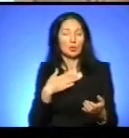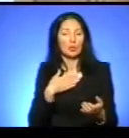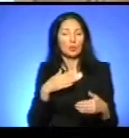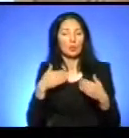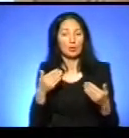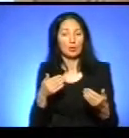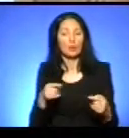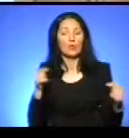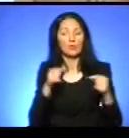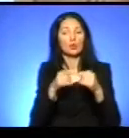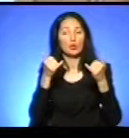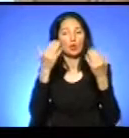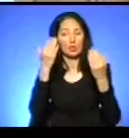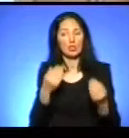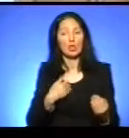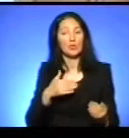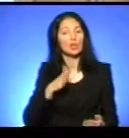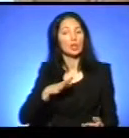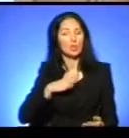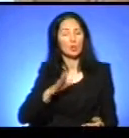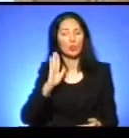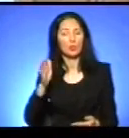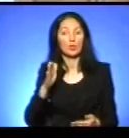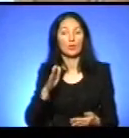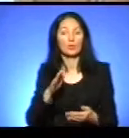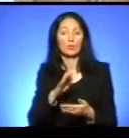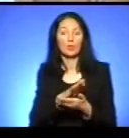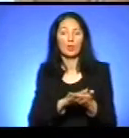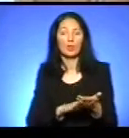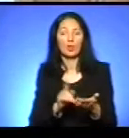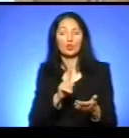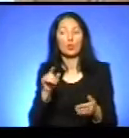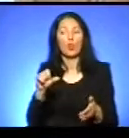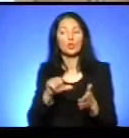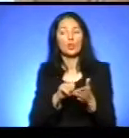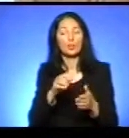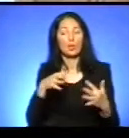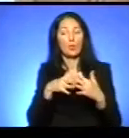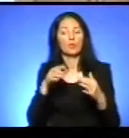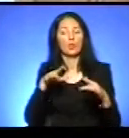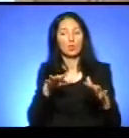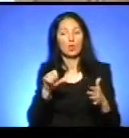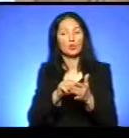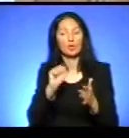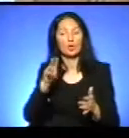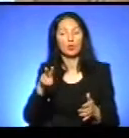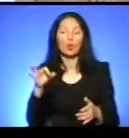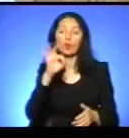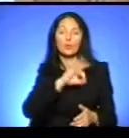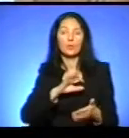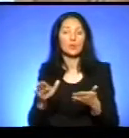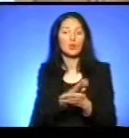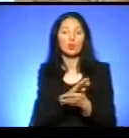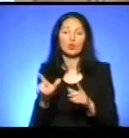Відповідно, на сьогоднішній ми надіємось, і ми будемо далі це вимагати, щоб учасник бойових дій або учасник АТО користувався безкоштовним переїздом